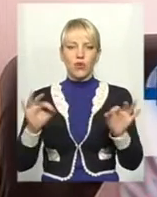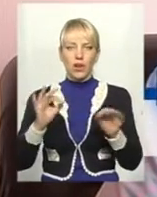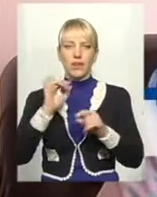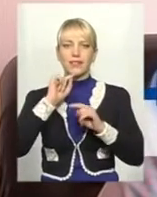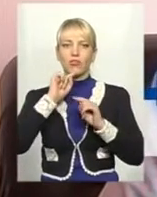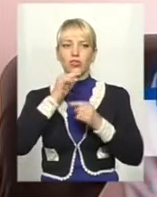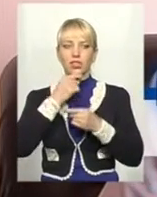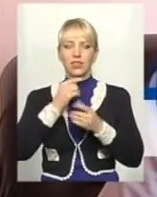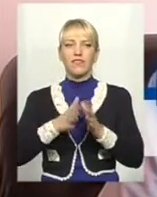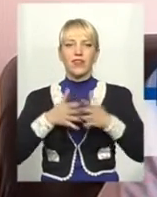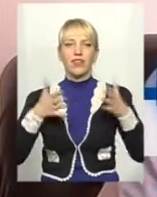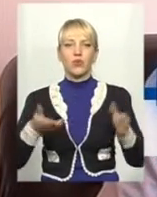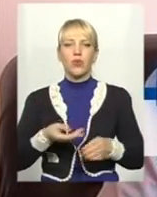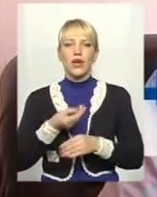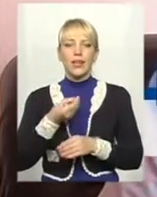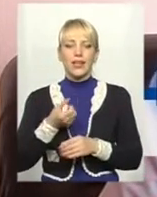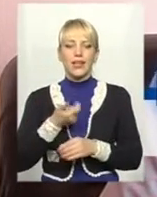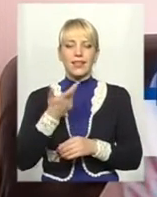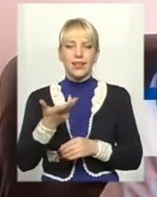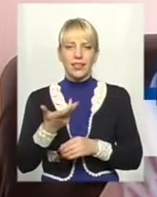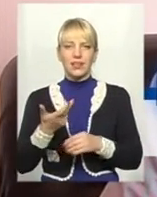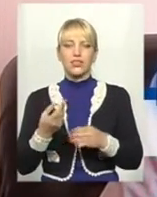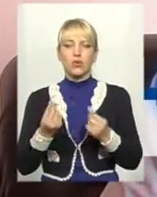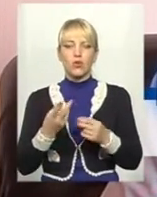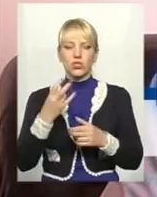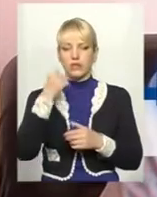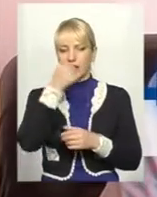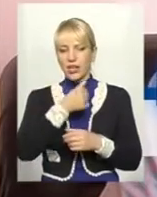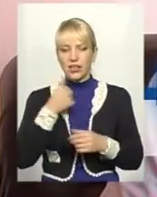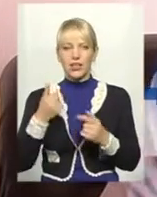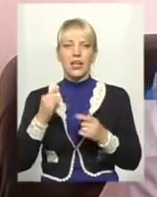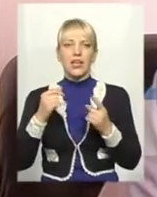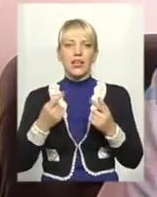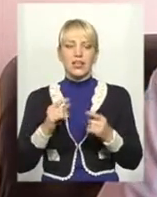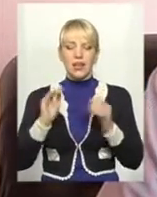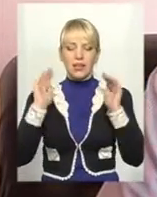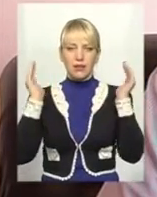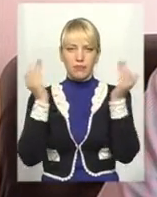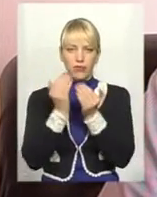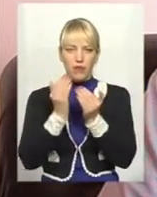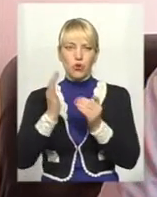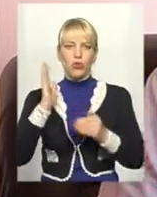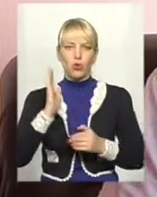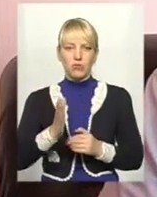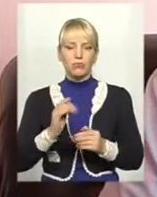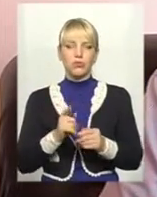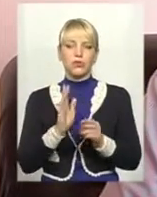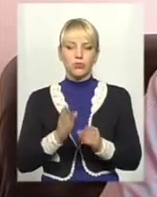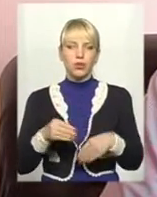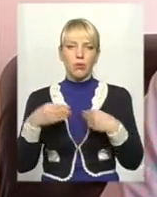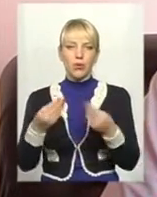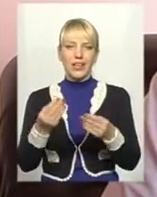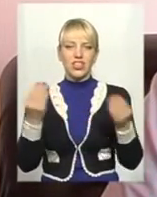велику кількість коштів на рік. Кабіна ліфта буде повністю автономна. Буде подача свіжого